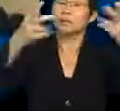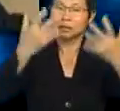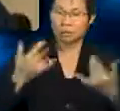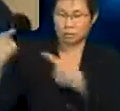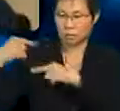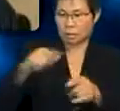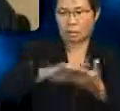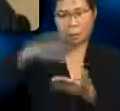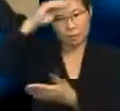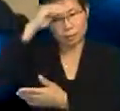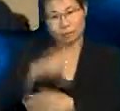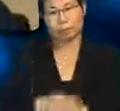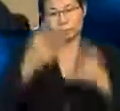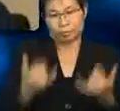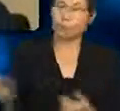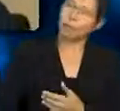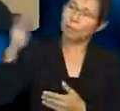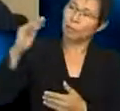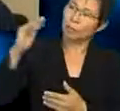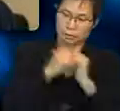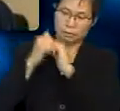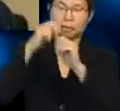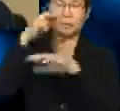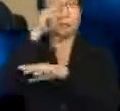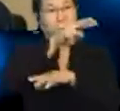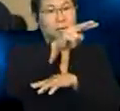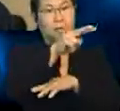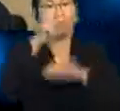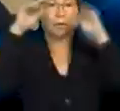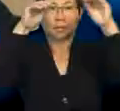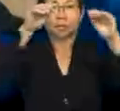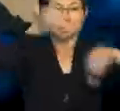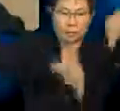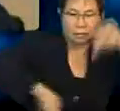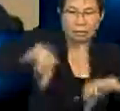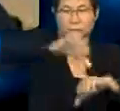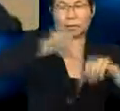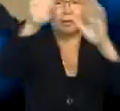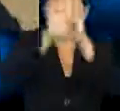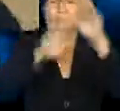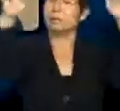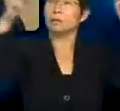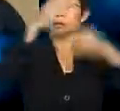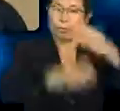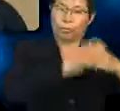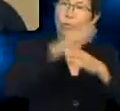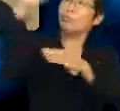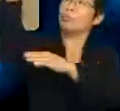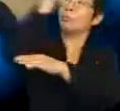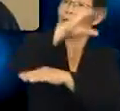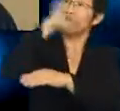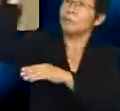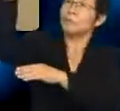dipelajari. Sekarang marilah sama-sama kita saksikan pengajaran sains yang bertajuk bumi, bulan dan